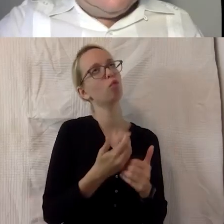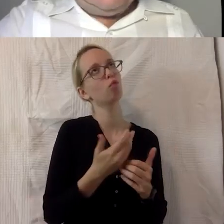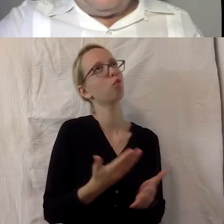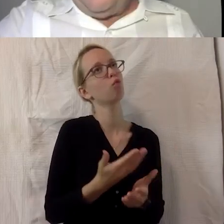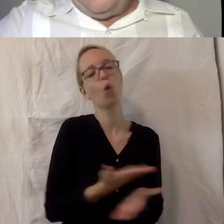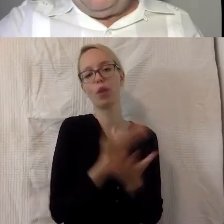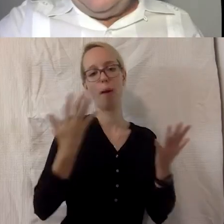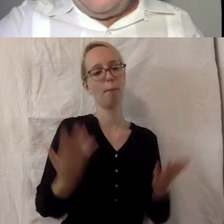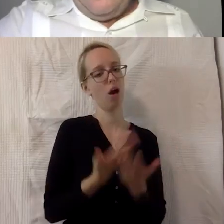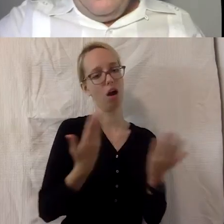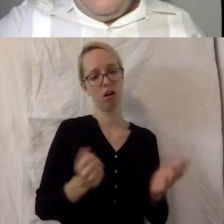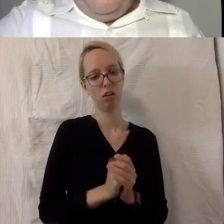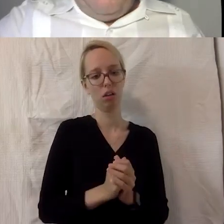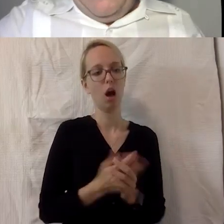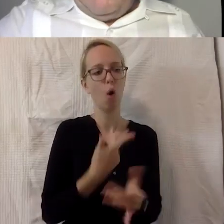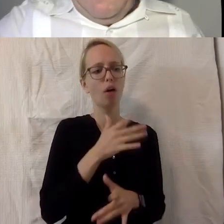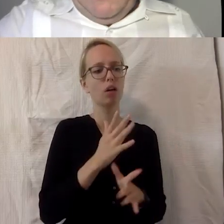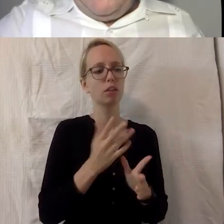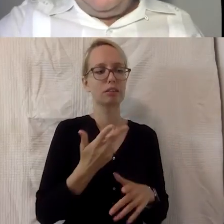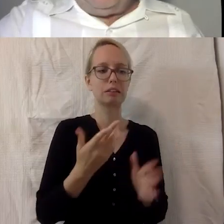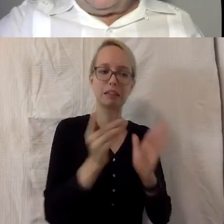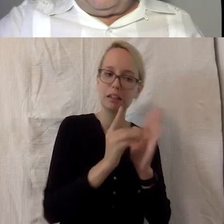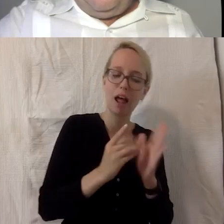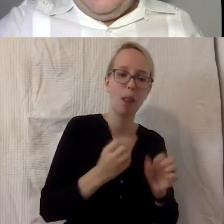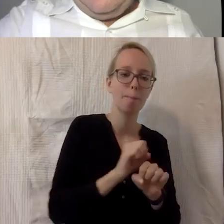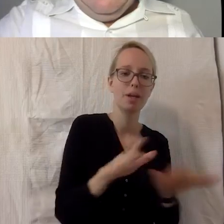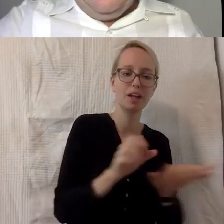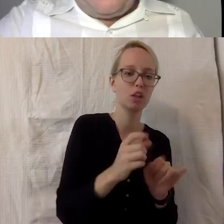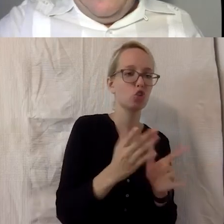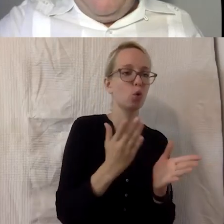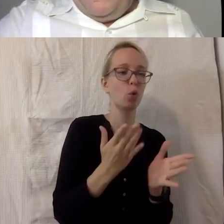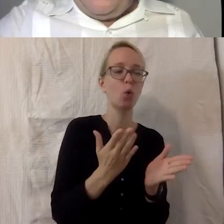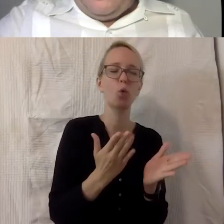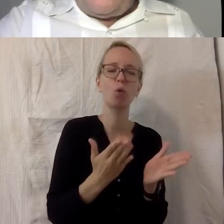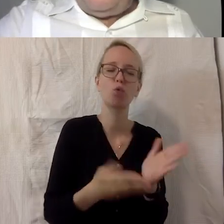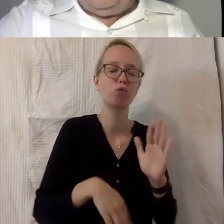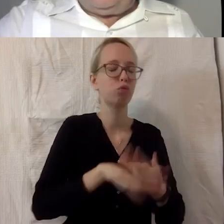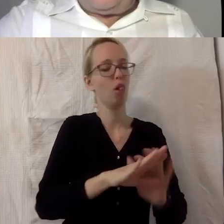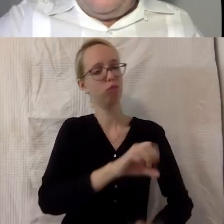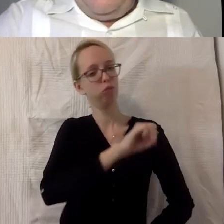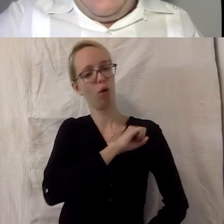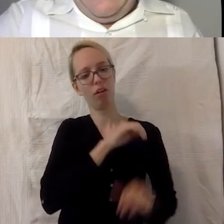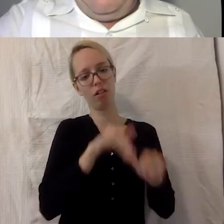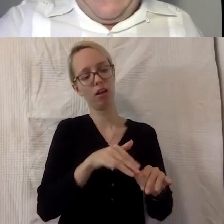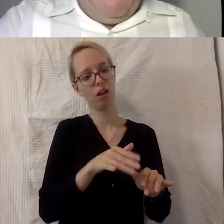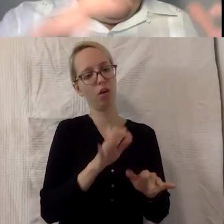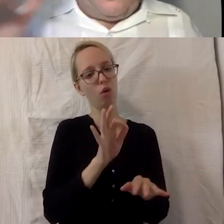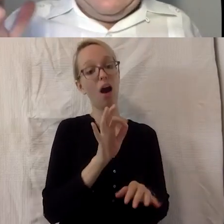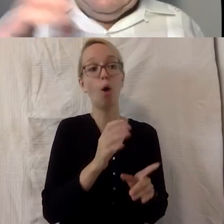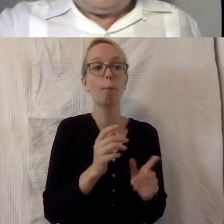riesen, riesen Vorteil bieten für Menschen mit Behinderung. Das ist völlig klar. gerade Informationszugriff hat sich